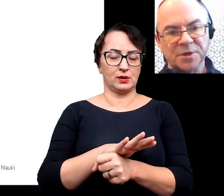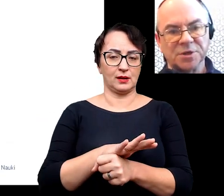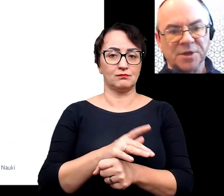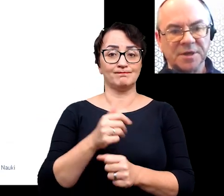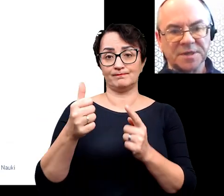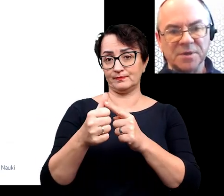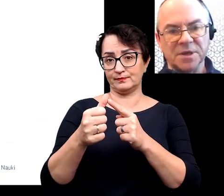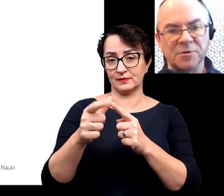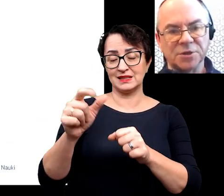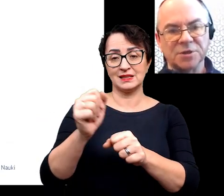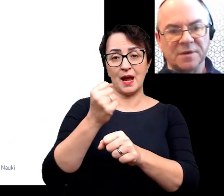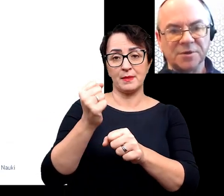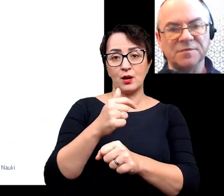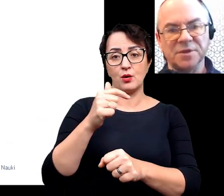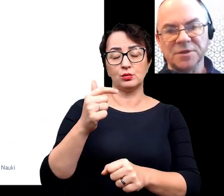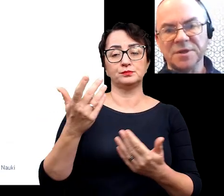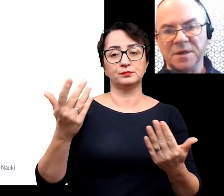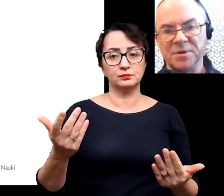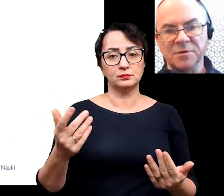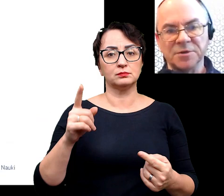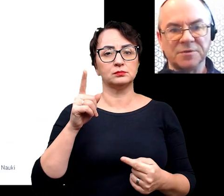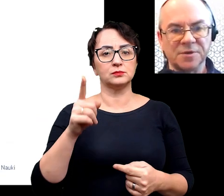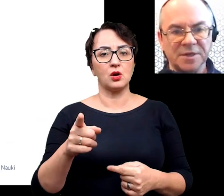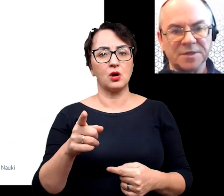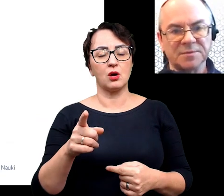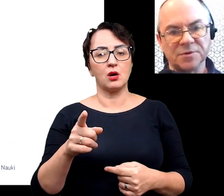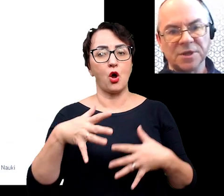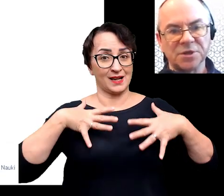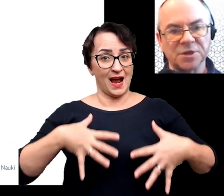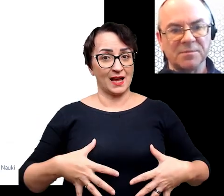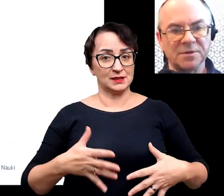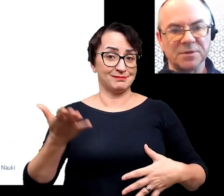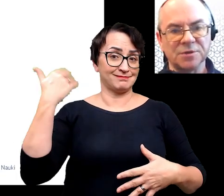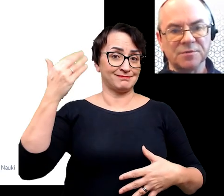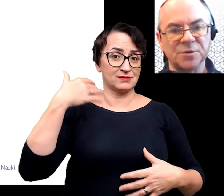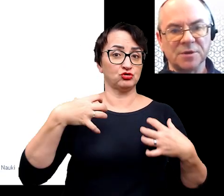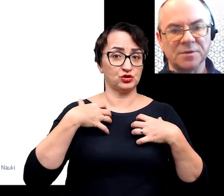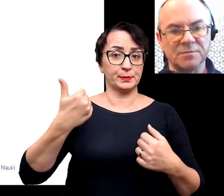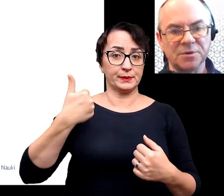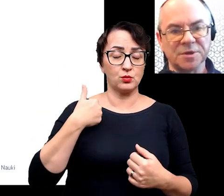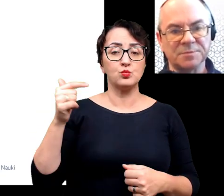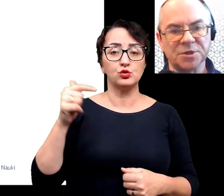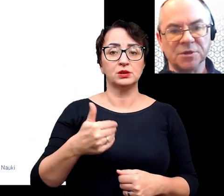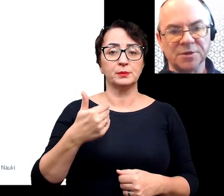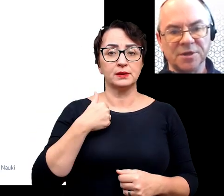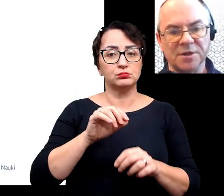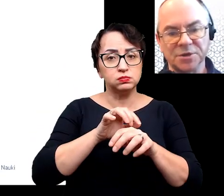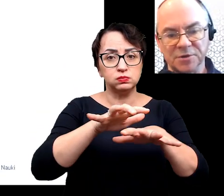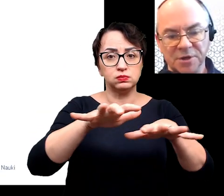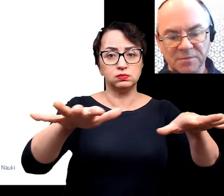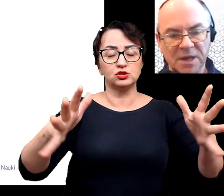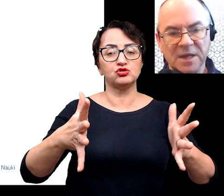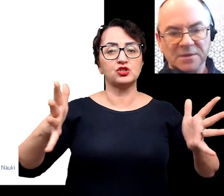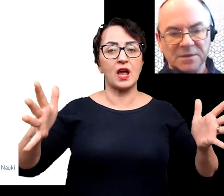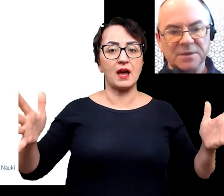To znaczy po pierwsze, taka skamieniałość, a właściwie nie tyle skamieniałość, co organizm, który kiedyś tam żył, musiał być rozprzestrzeniony